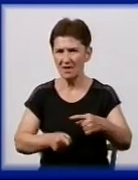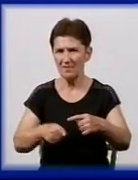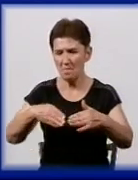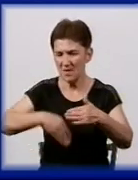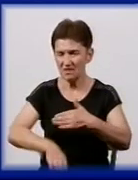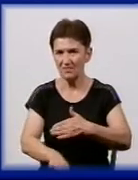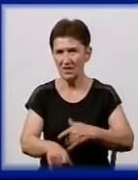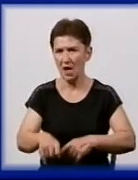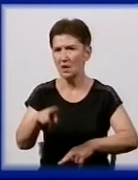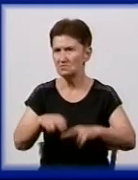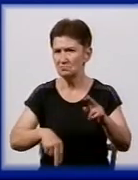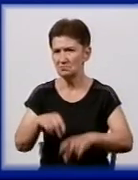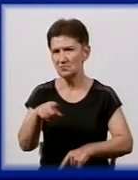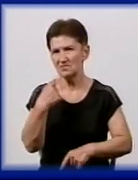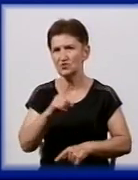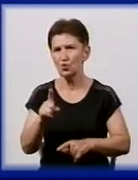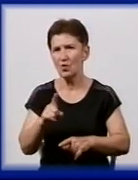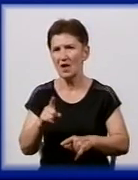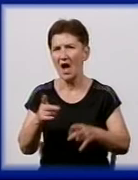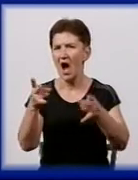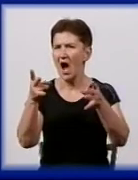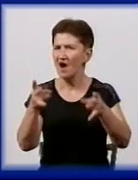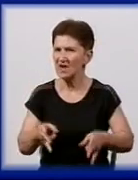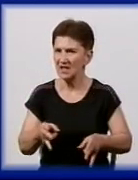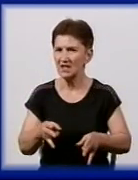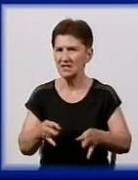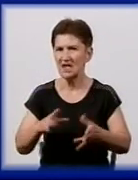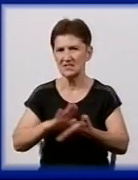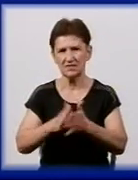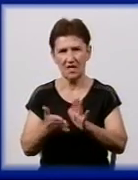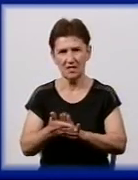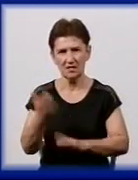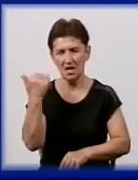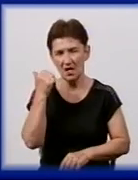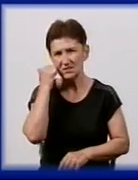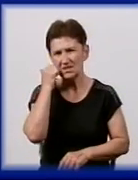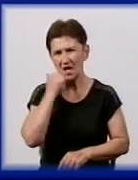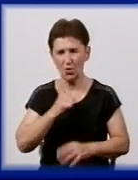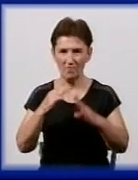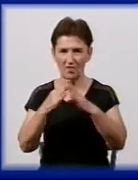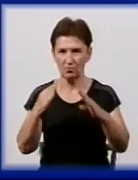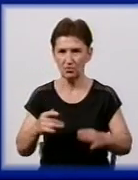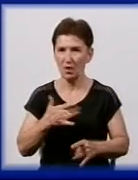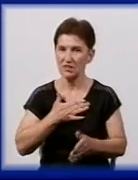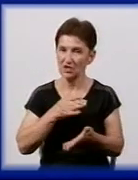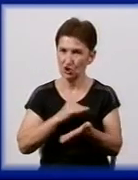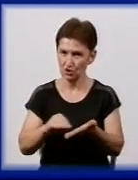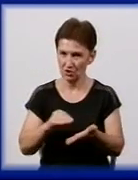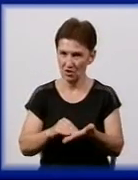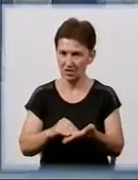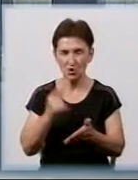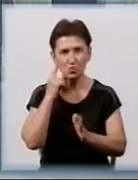Будівельники вважають, через аварійний стан старого будинку. Олександр Сметанко дізнавався, чи знайшли винного.